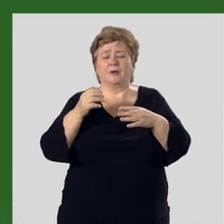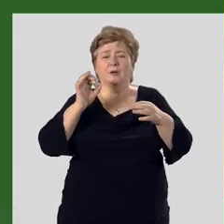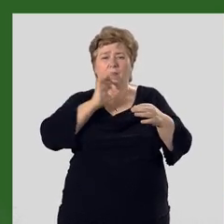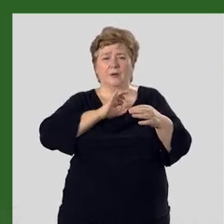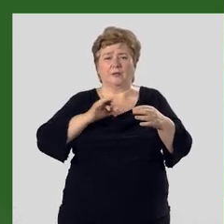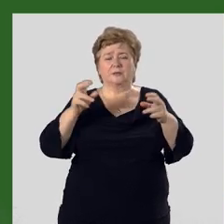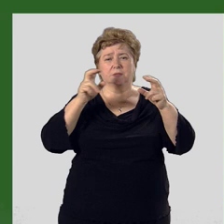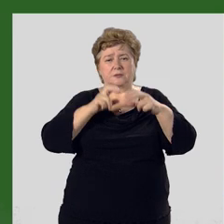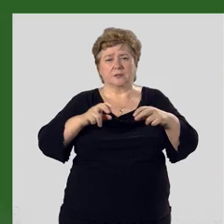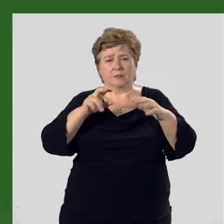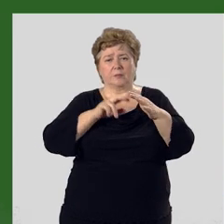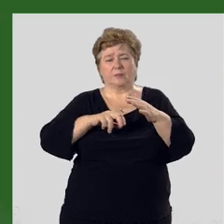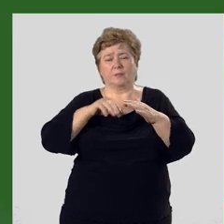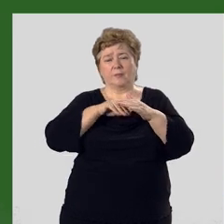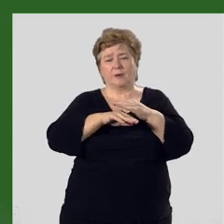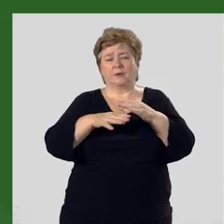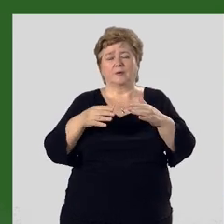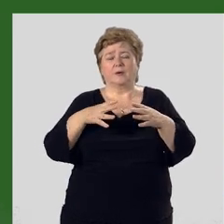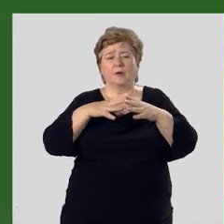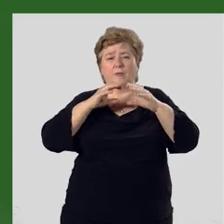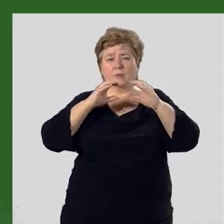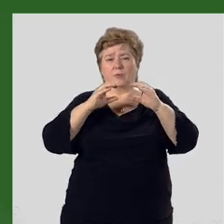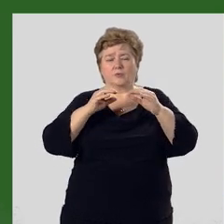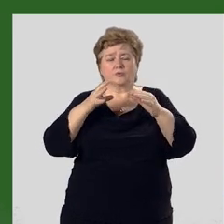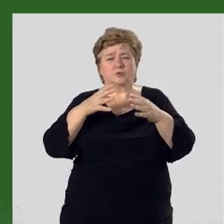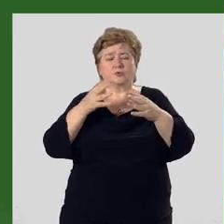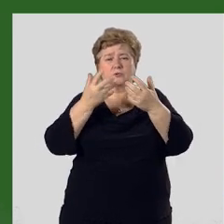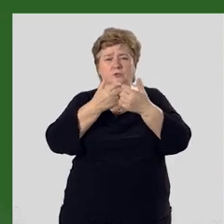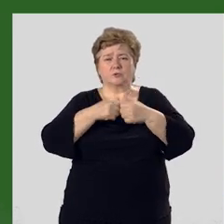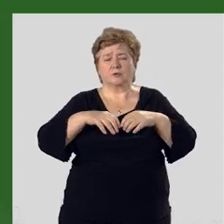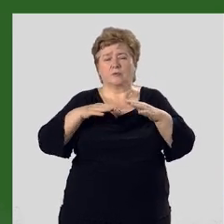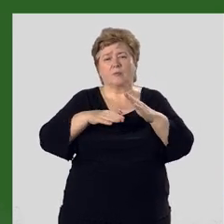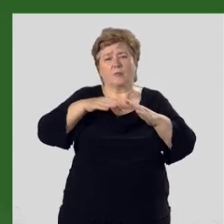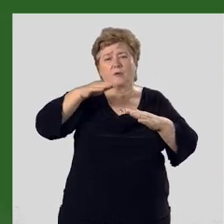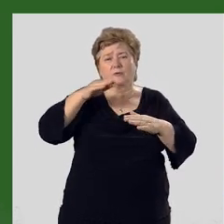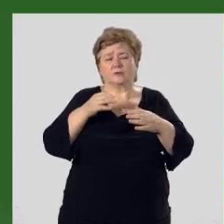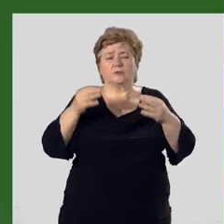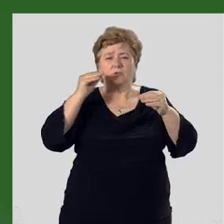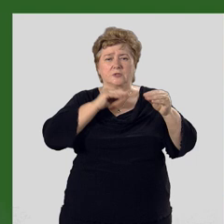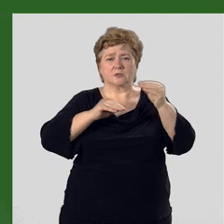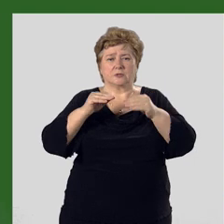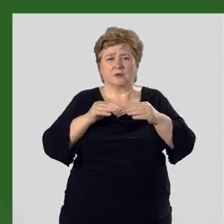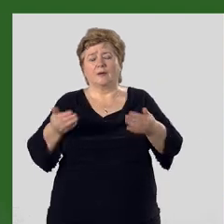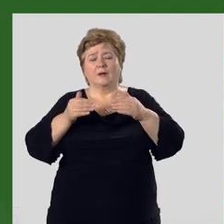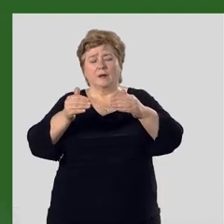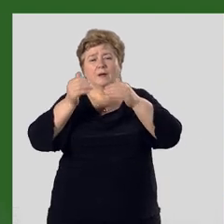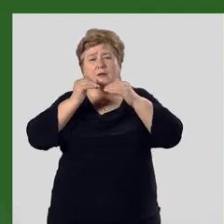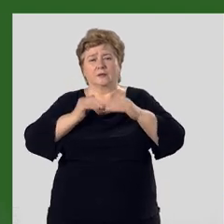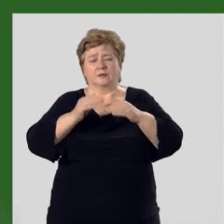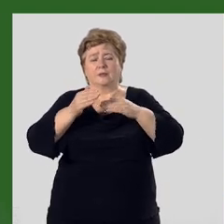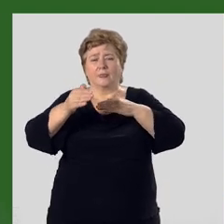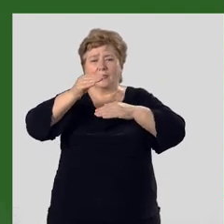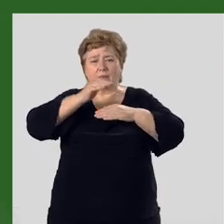ископаемых. Здесь сочетаются толщи самых разнообразных по возрасту и составу осадочных